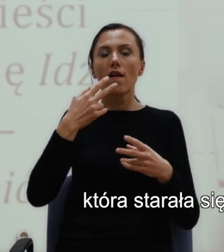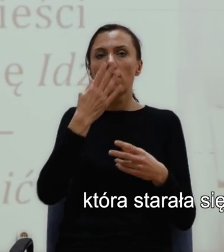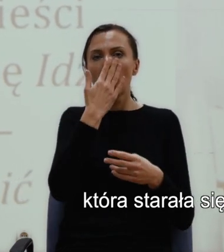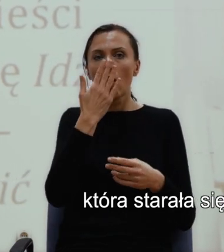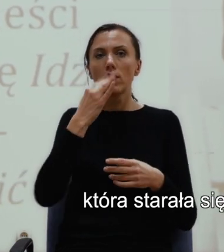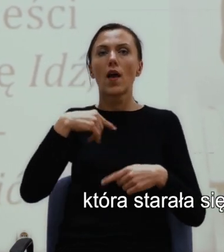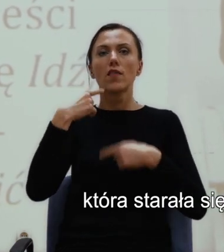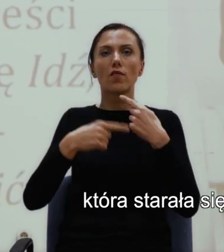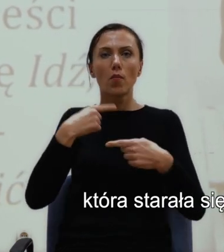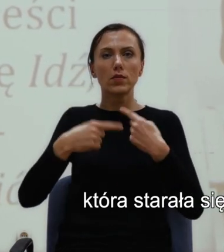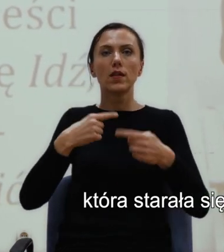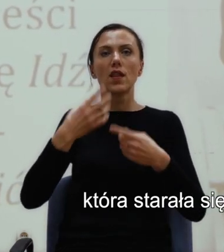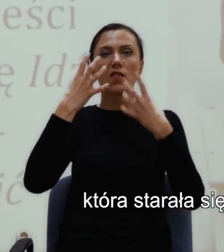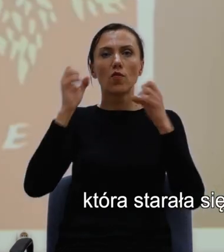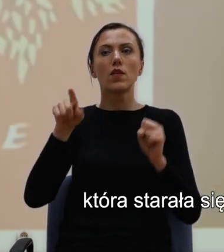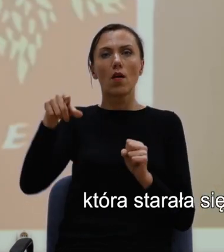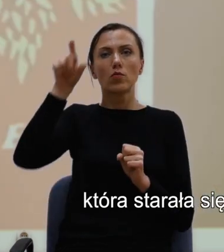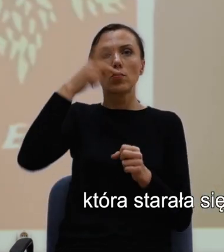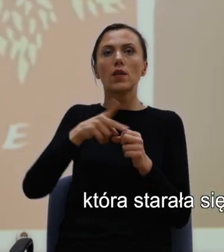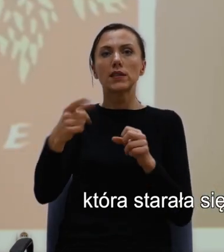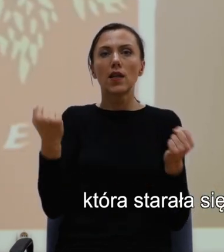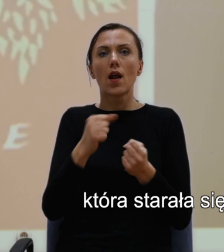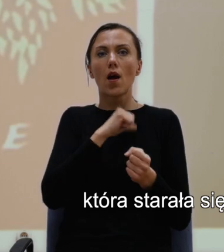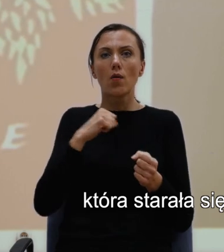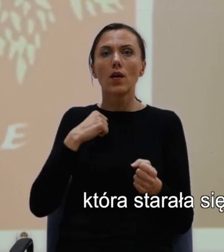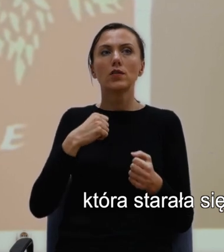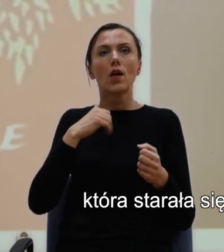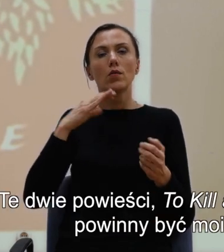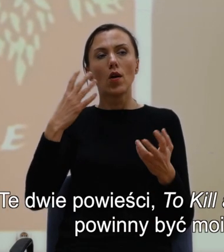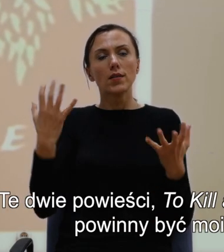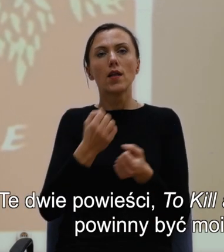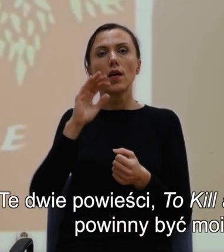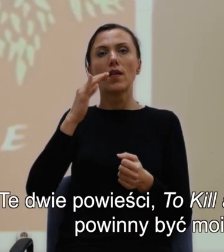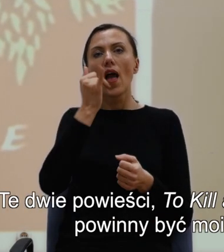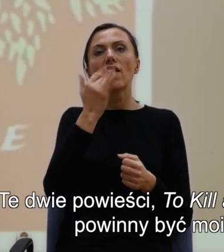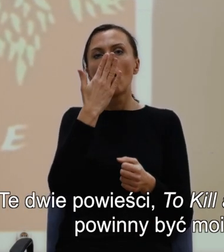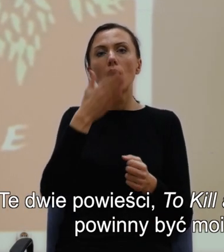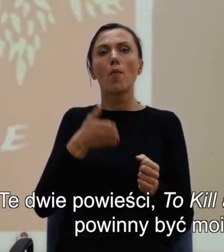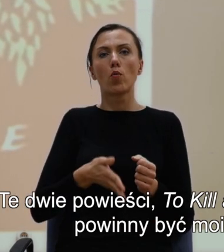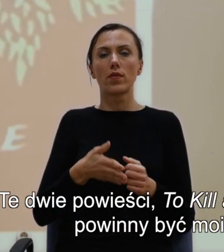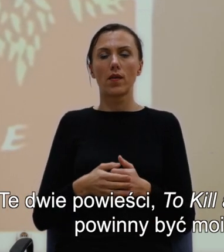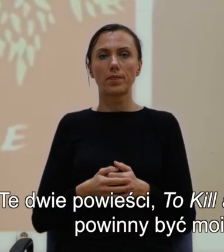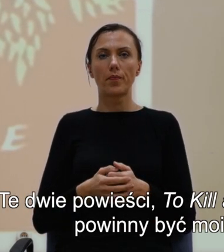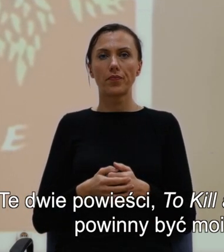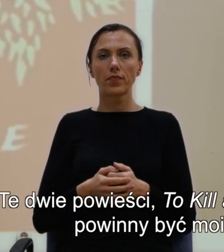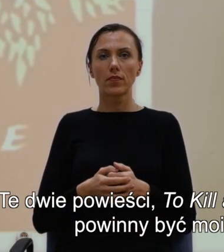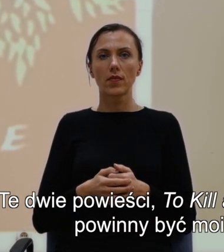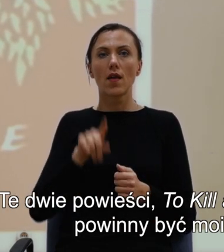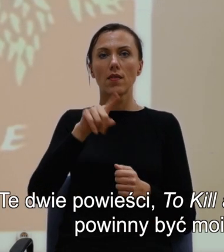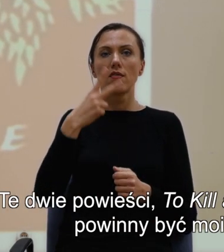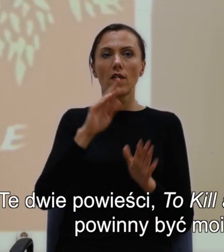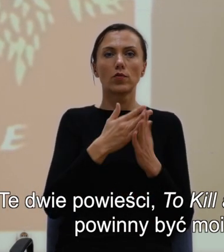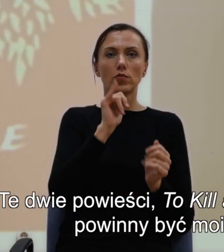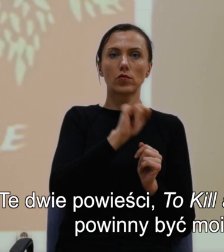się uchwycić portret amerykańskiego południa. Te dwie powieści właśnie To Kill a Mockingbird,